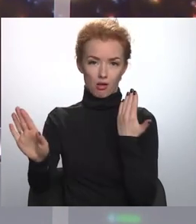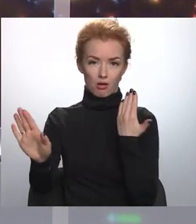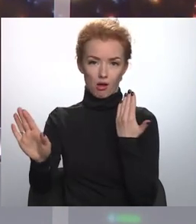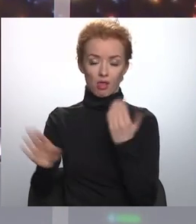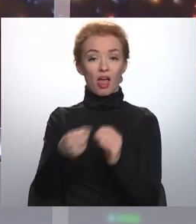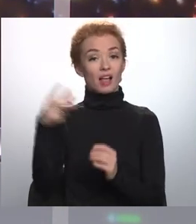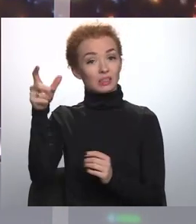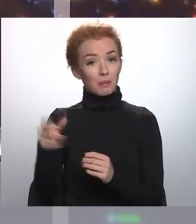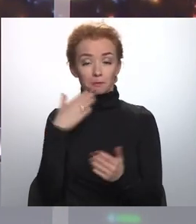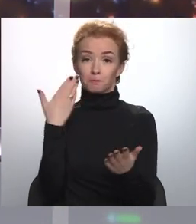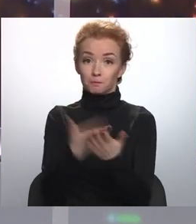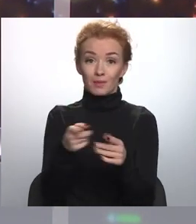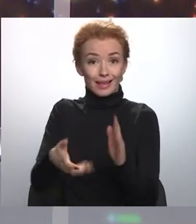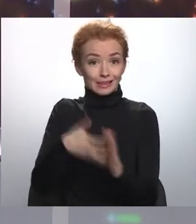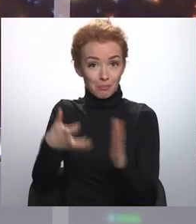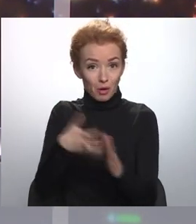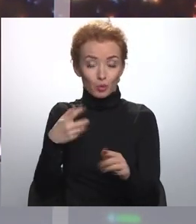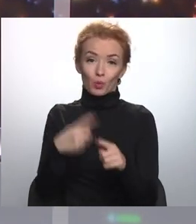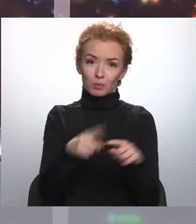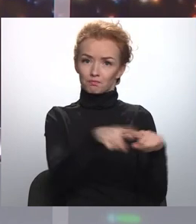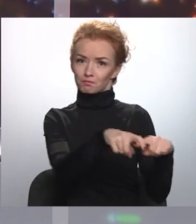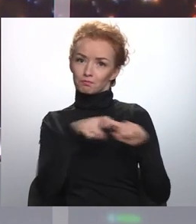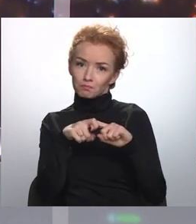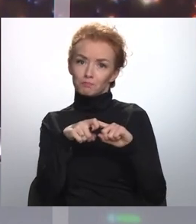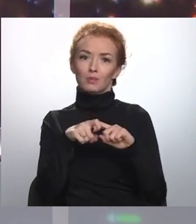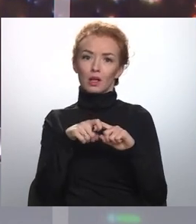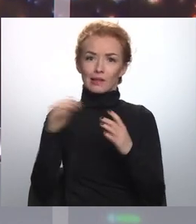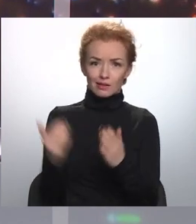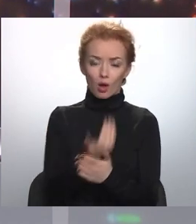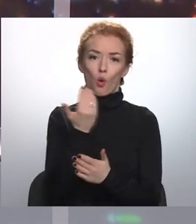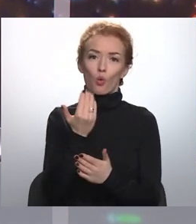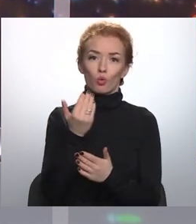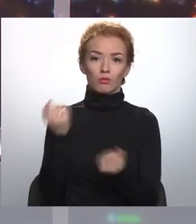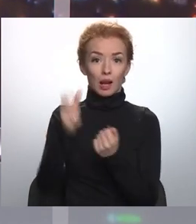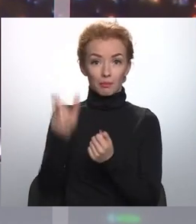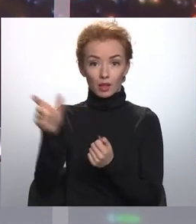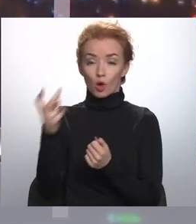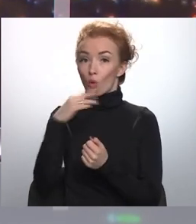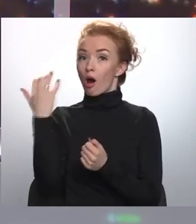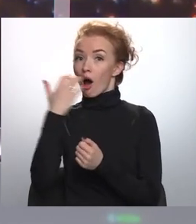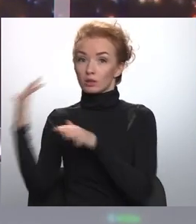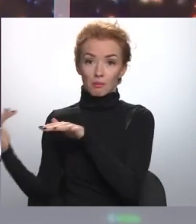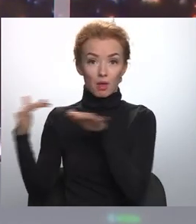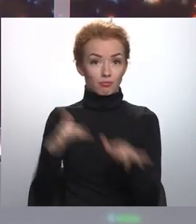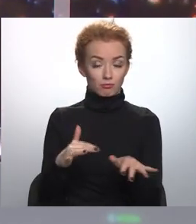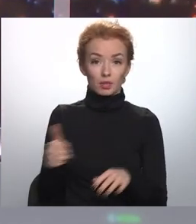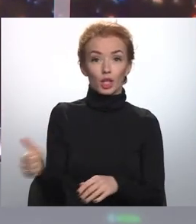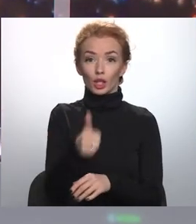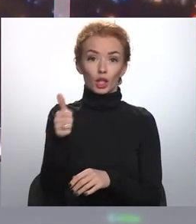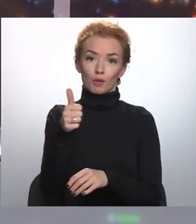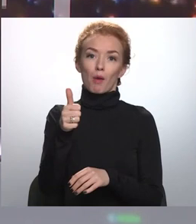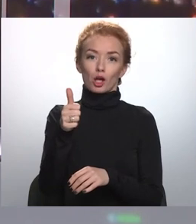Eksperti iesaka izmantot šo iespēju un piesaistīt darba tirguma ievārojumu skaitu ārvalstīs kvalificētā darba spēka, it īpaši